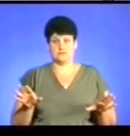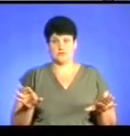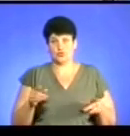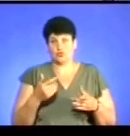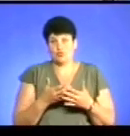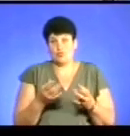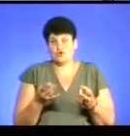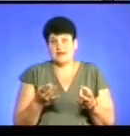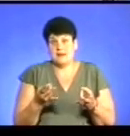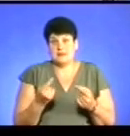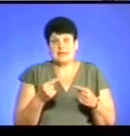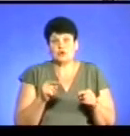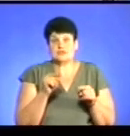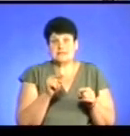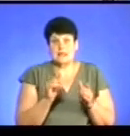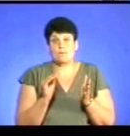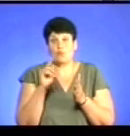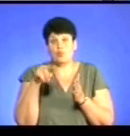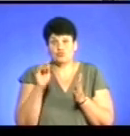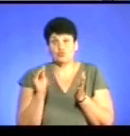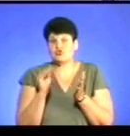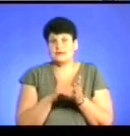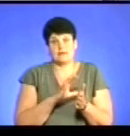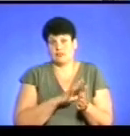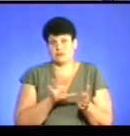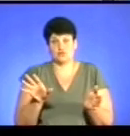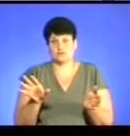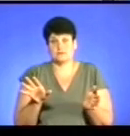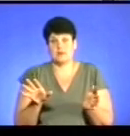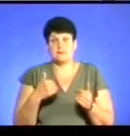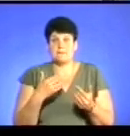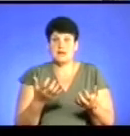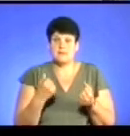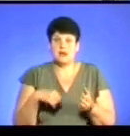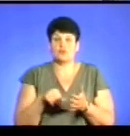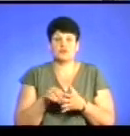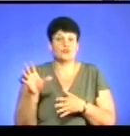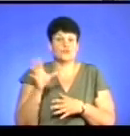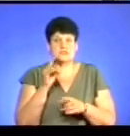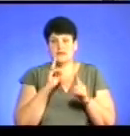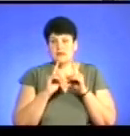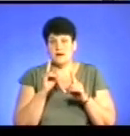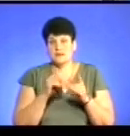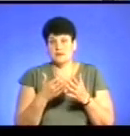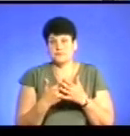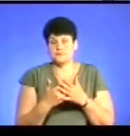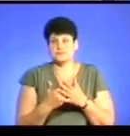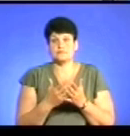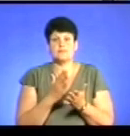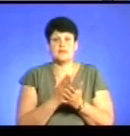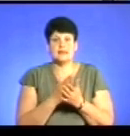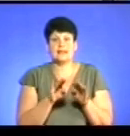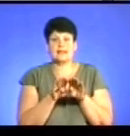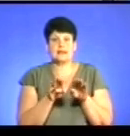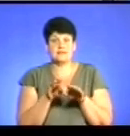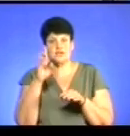потреби іменно цей пункт включати не було. Ми беремо участь у всіх нарадах, скажімо, відбуваються на рівні